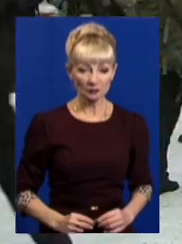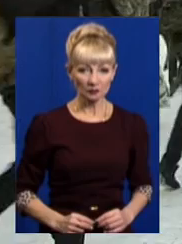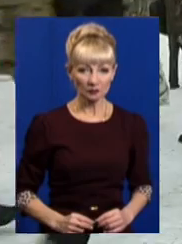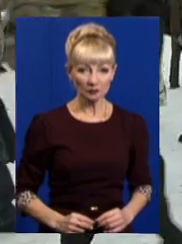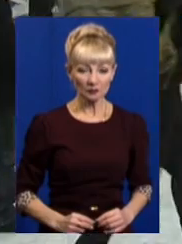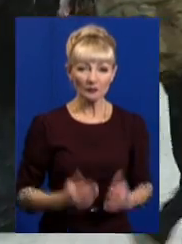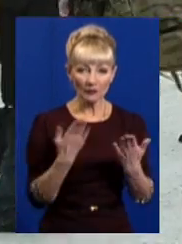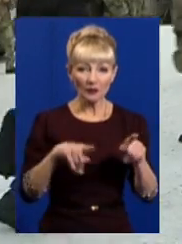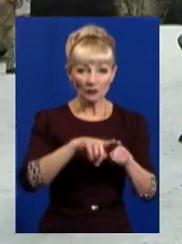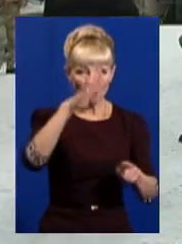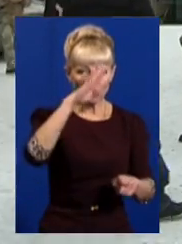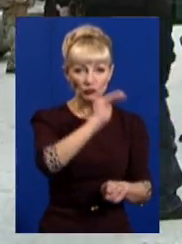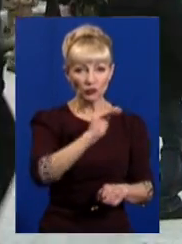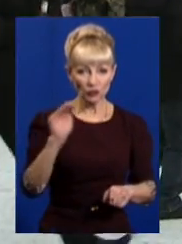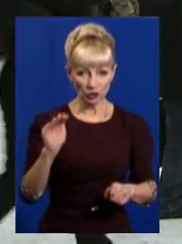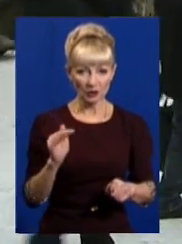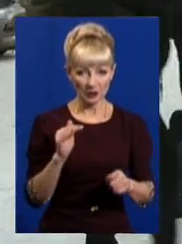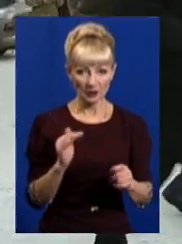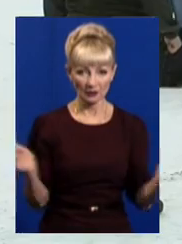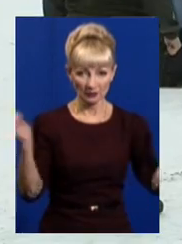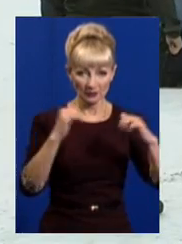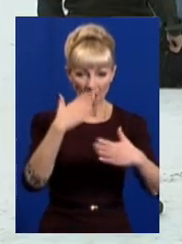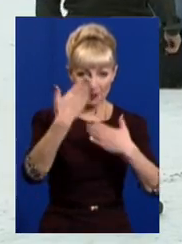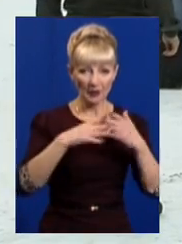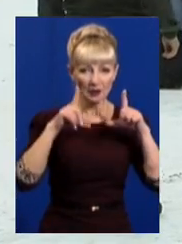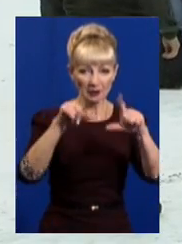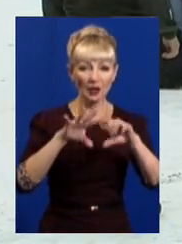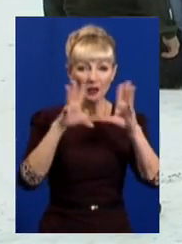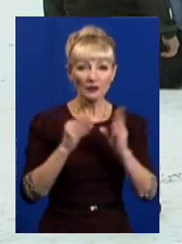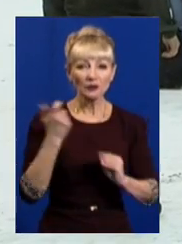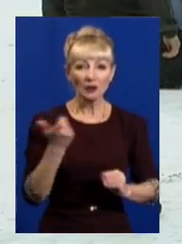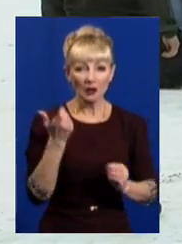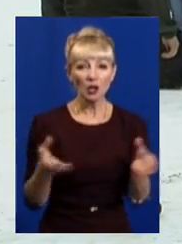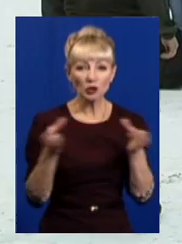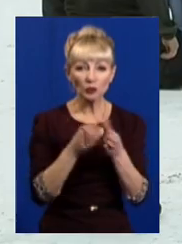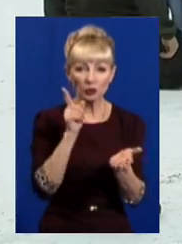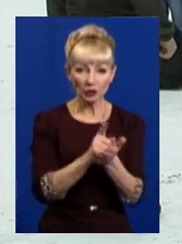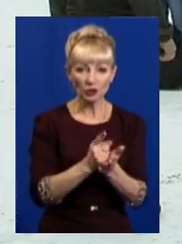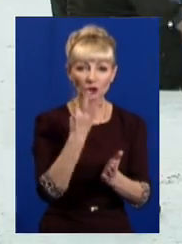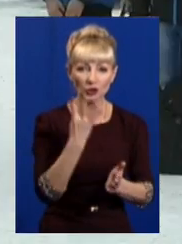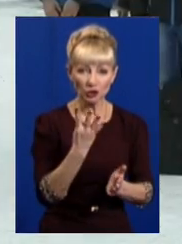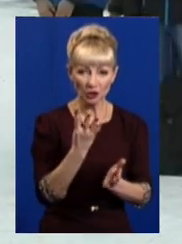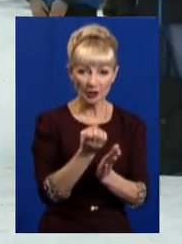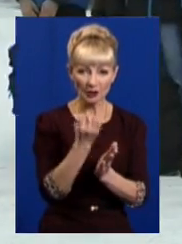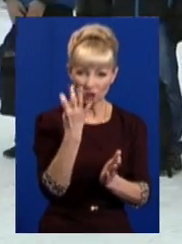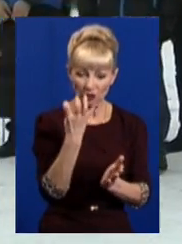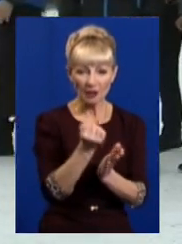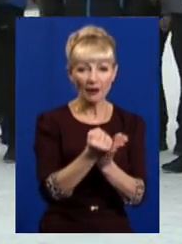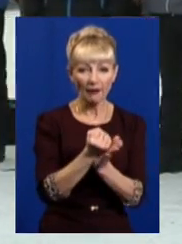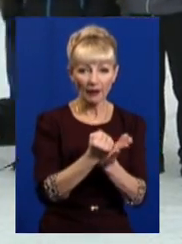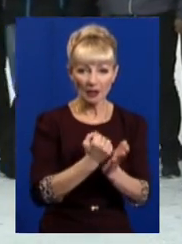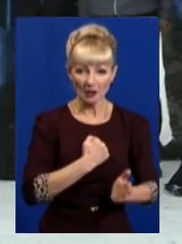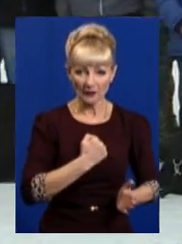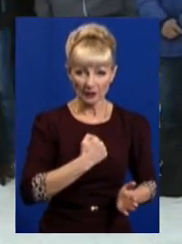Ось так чоловіки збираються на плацу перед відправкою. Усього на Харківщині збори мають пройти 400 резервістів. У